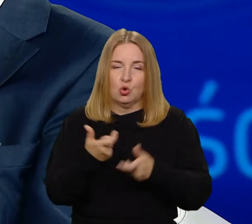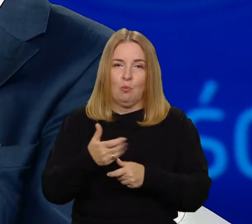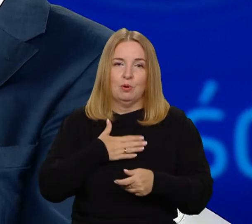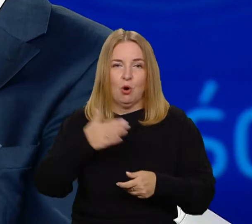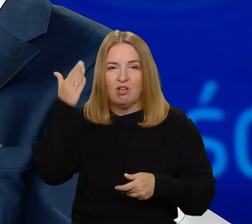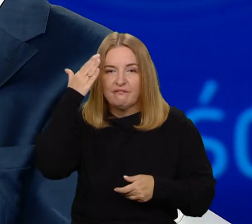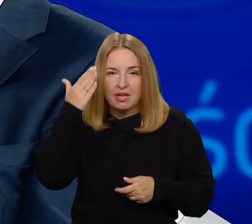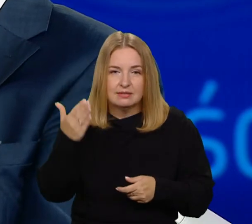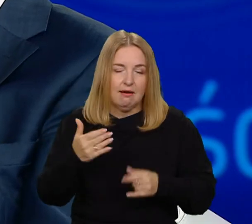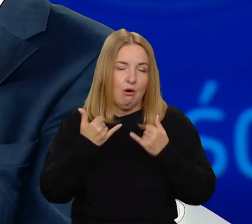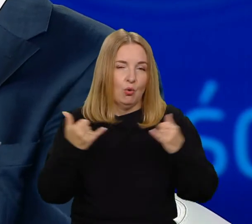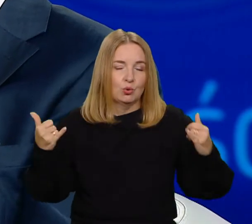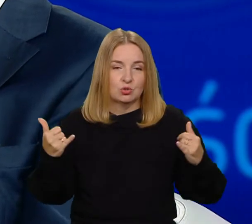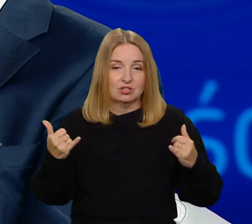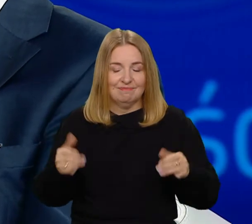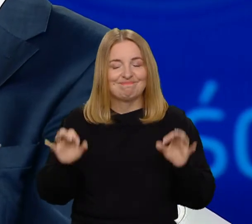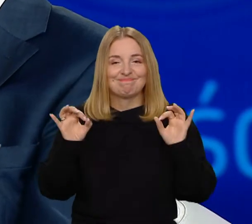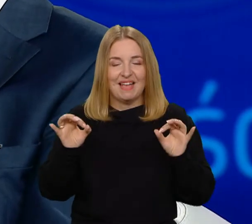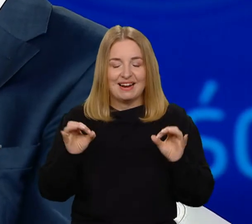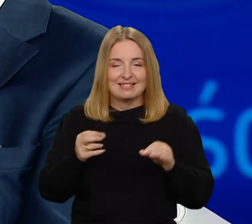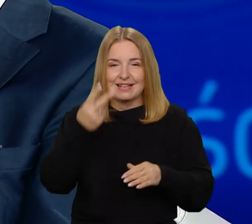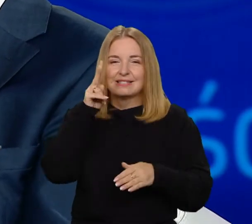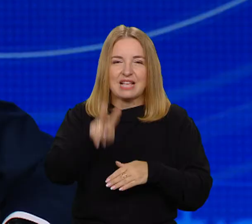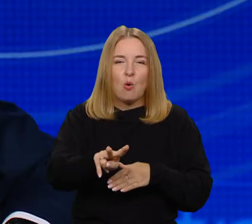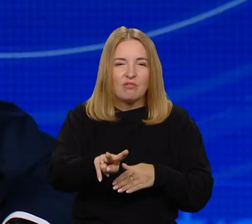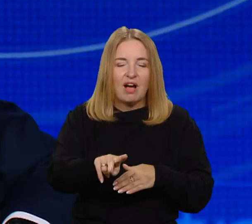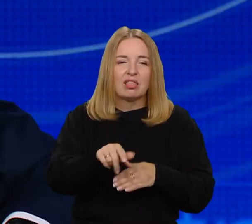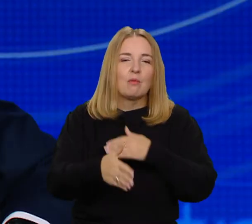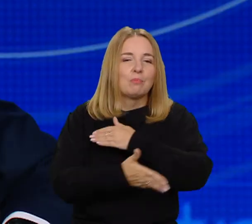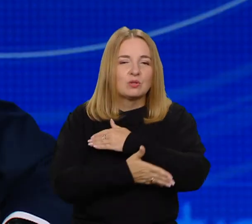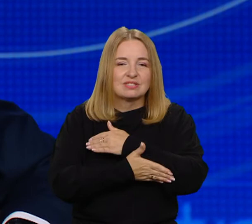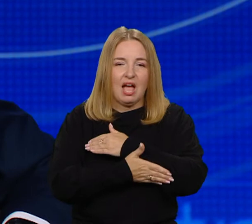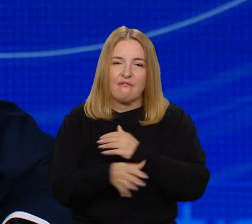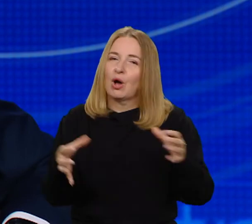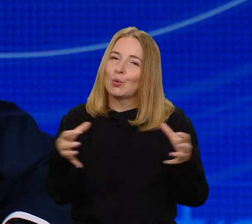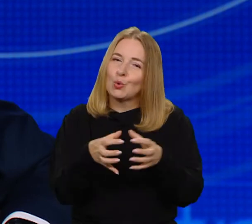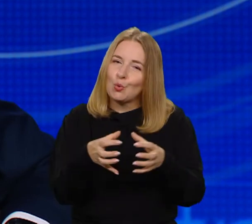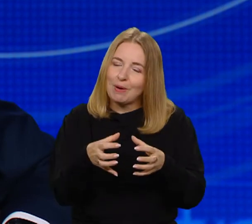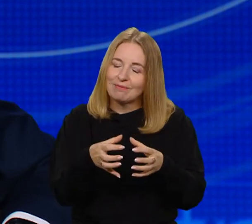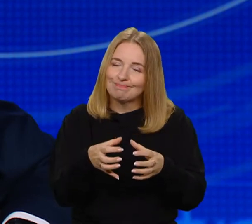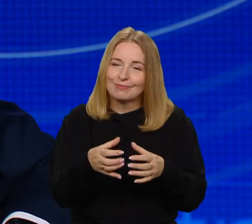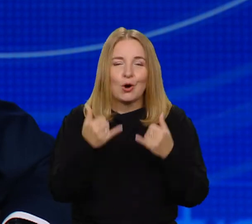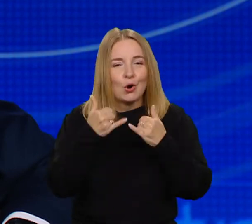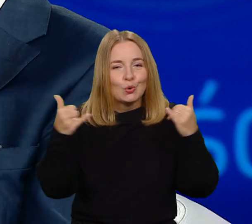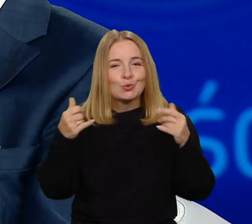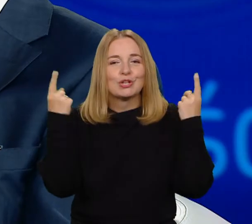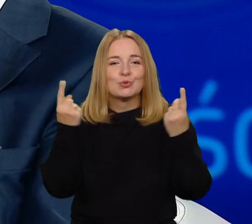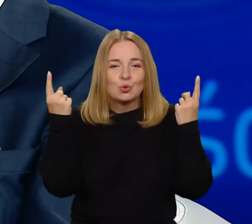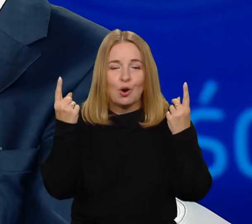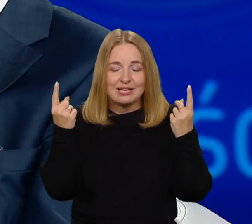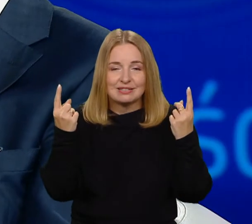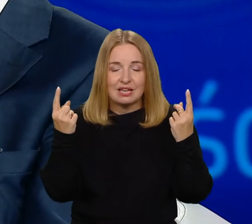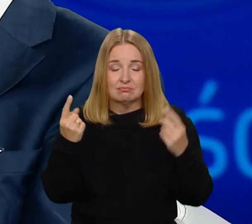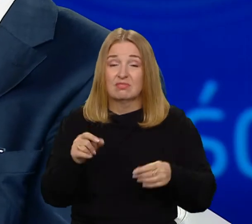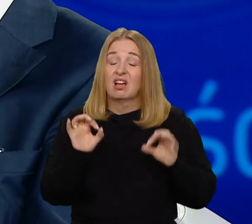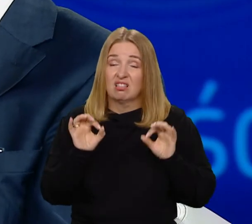Czyli zaufanie jest takim fundamentem wspólnotowości. I tutaj można by mnożyć przykłady, że bez zaufania